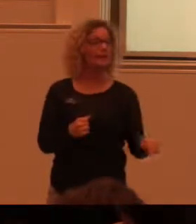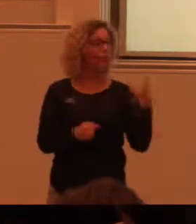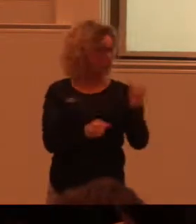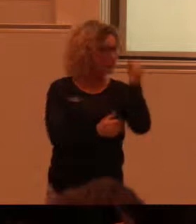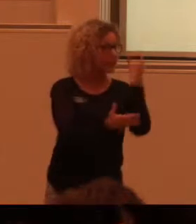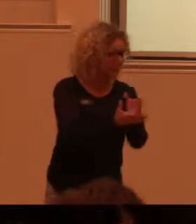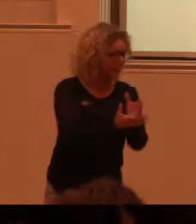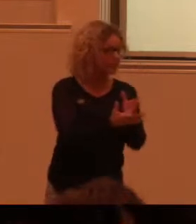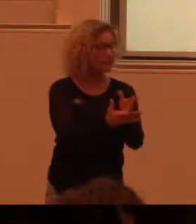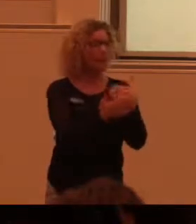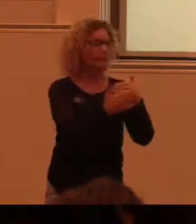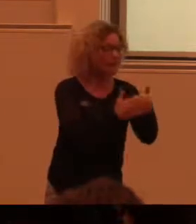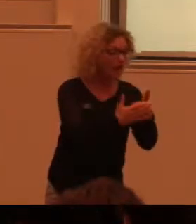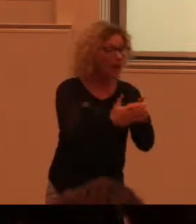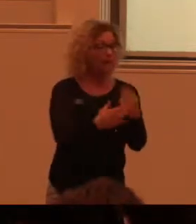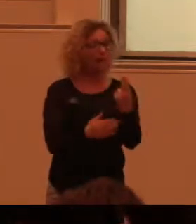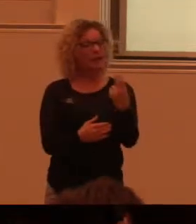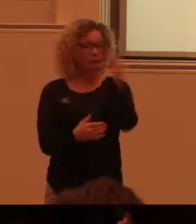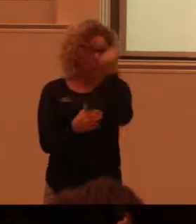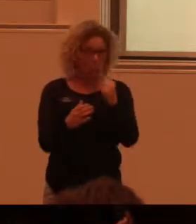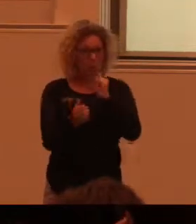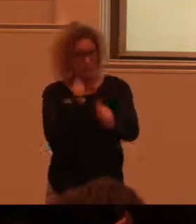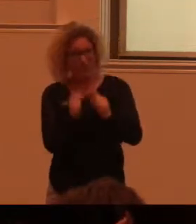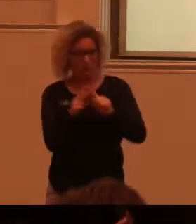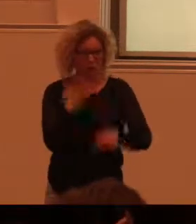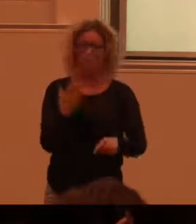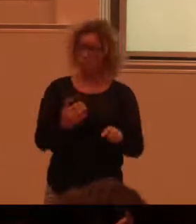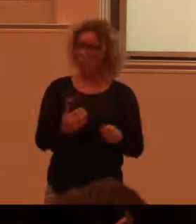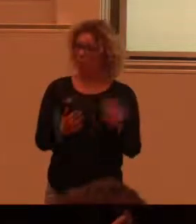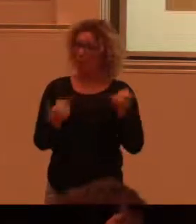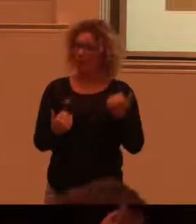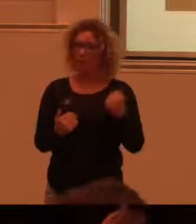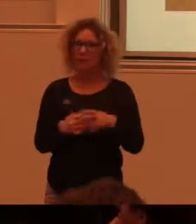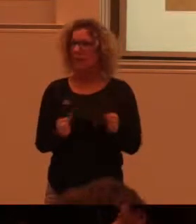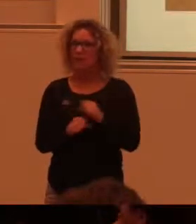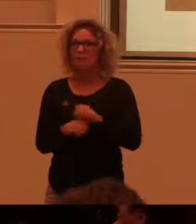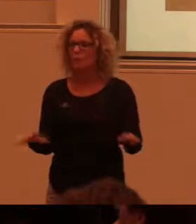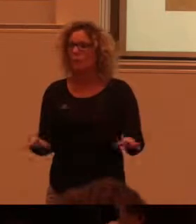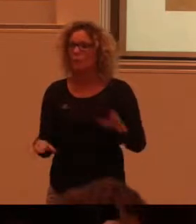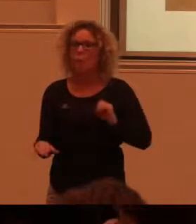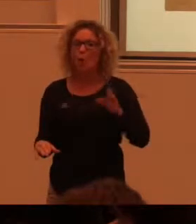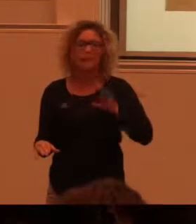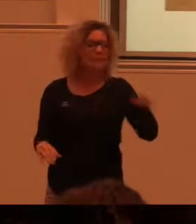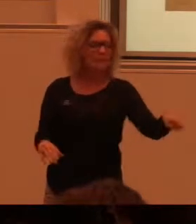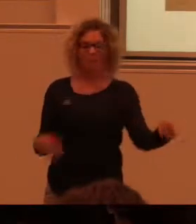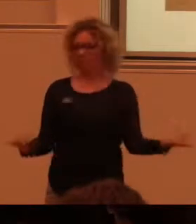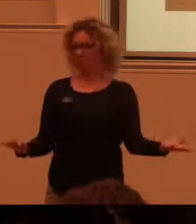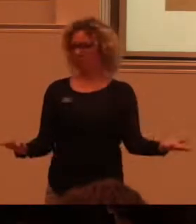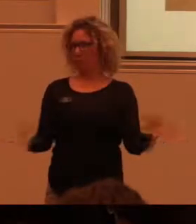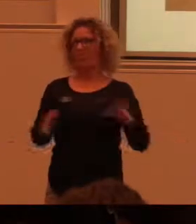och hitta till gravfält eller runstenar. Eller vad det nu är. Så det finns oerhört mycket som går att göra.